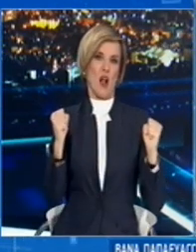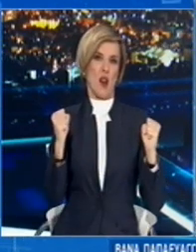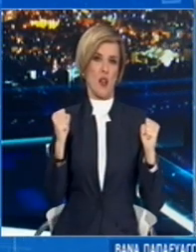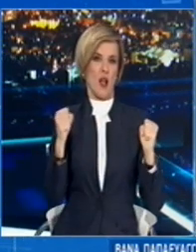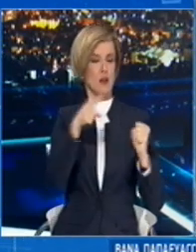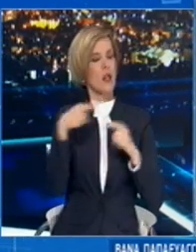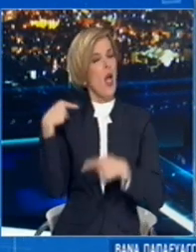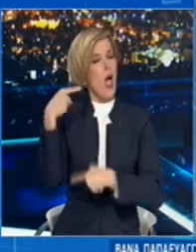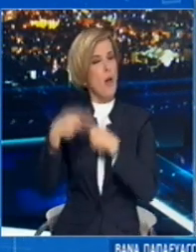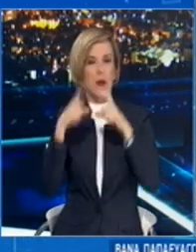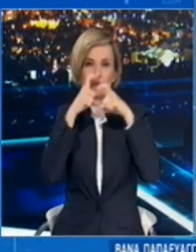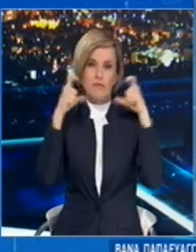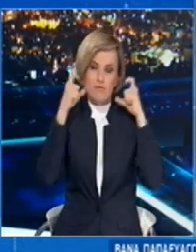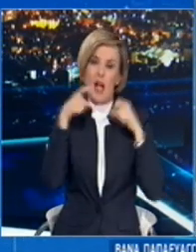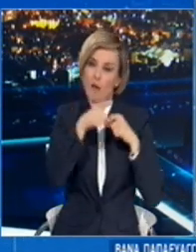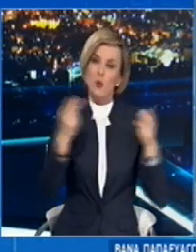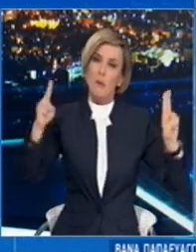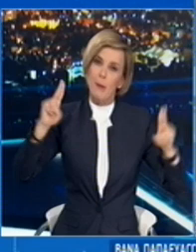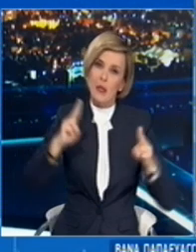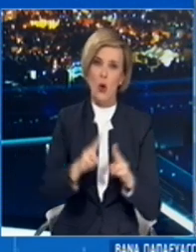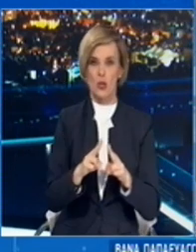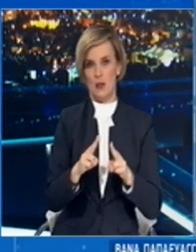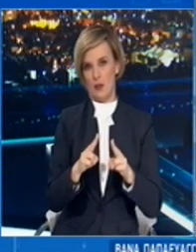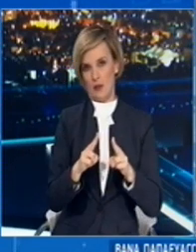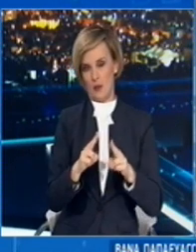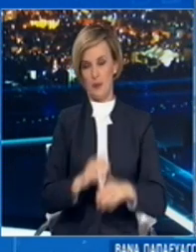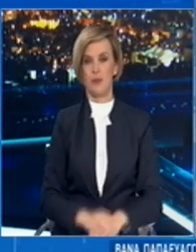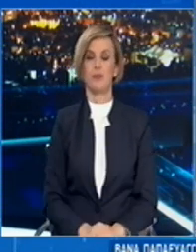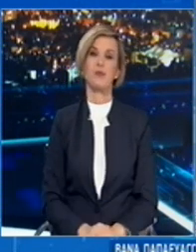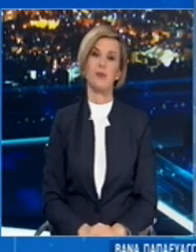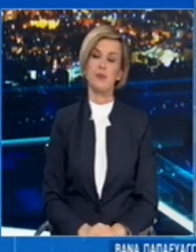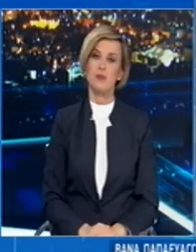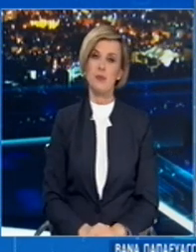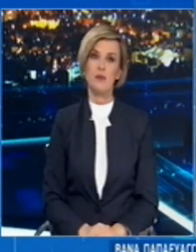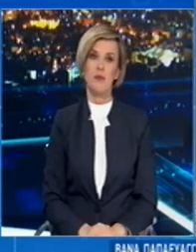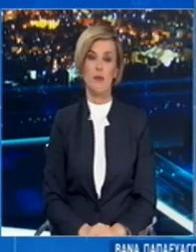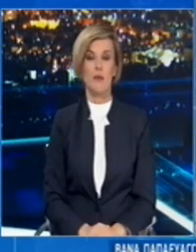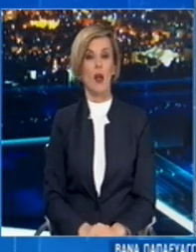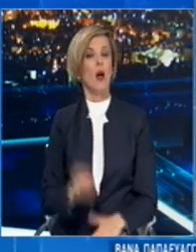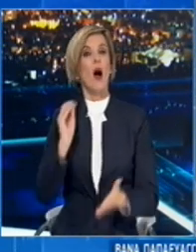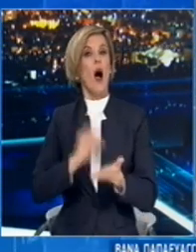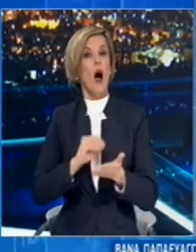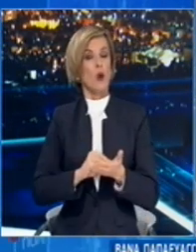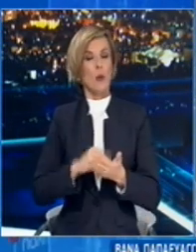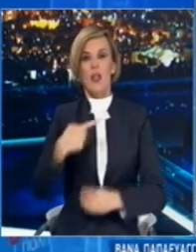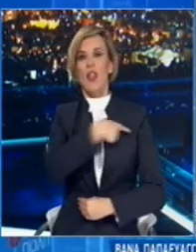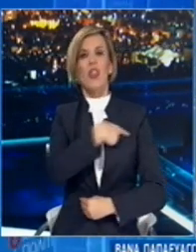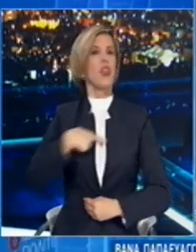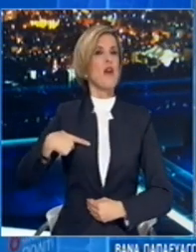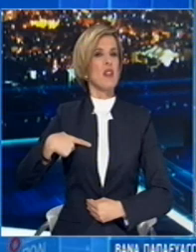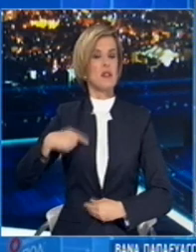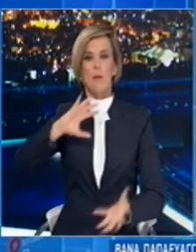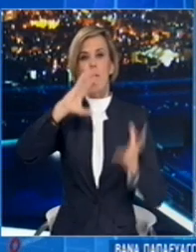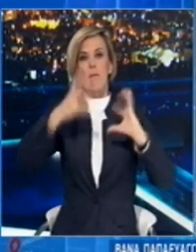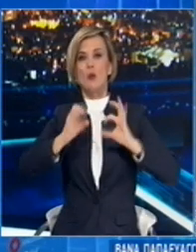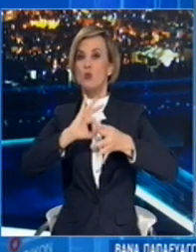διάρκεια τόσο μεγαλύτερος είναι ο κίνδυνος. Εντυπωσιάζει πραγματικά η νέα δεματική περιοδοποίηση του Διευθυντήτου του Παγκόσμιου Οργανισμού